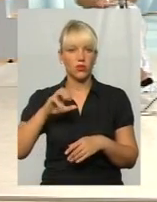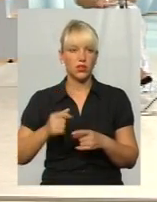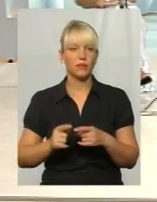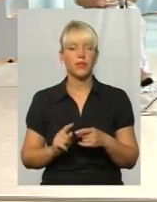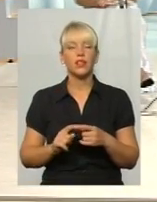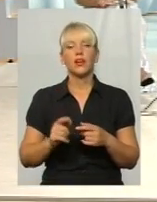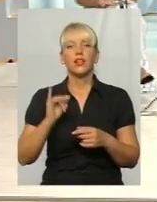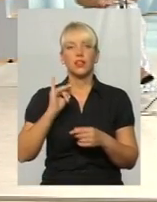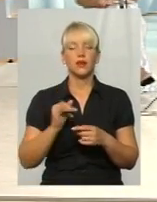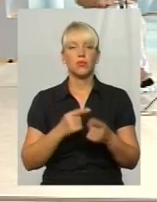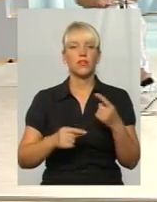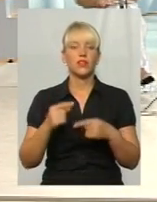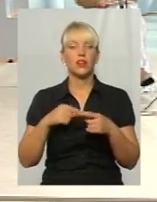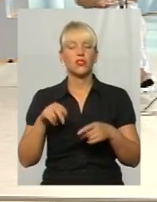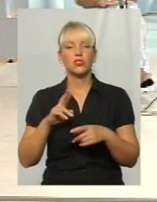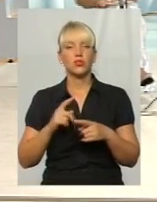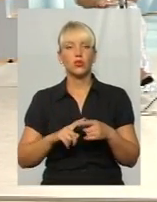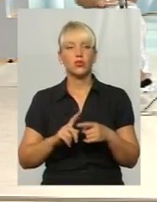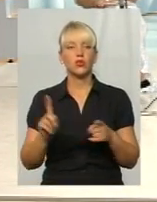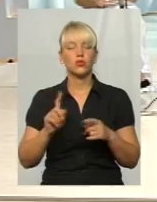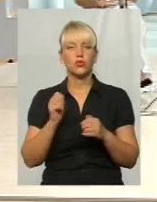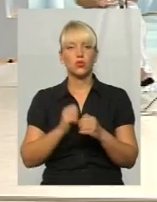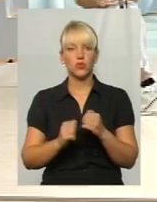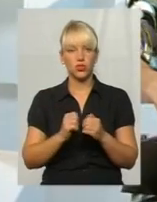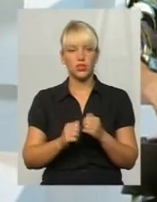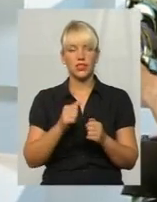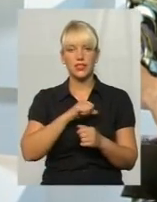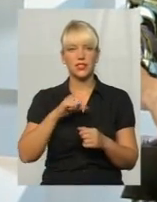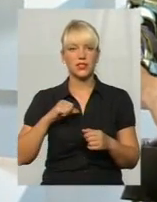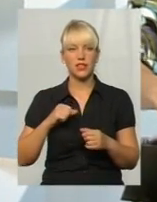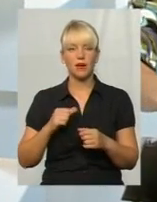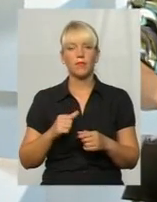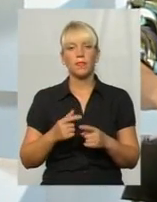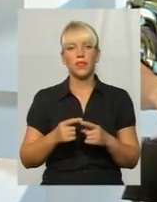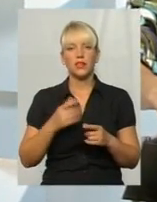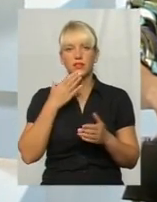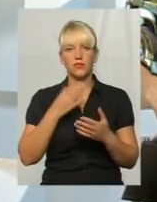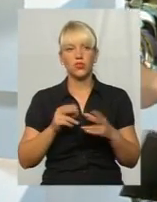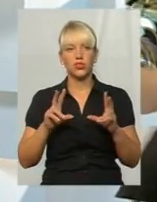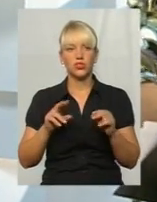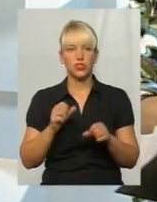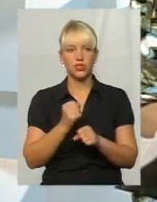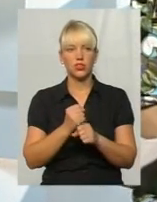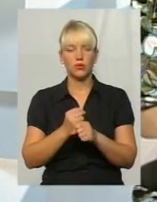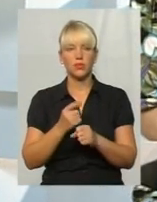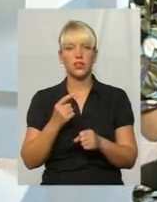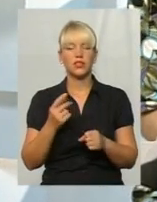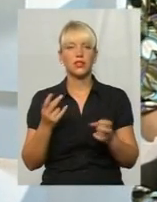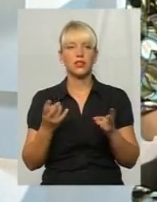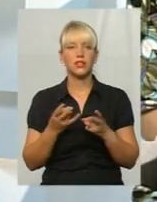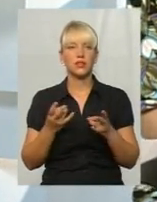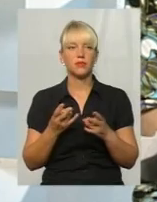Разом з тим, повертаючись до того, що кожен сам коваль свого щастя, і насамперед